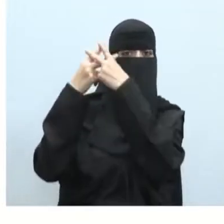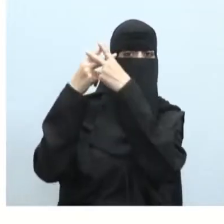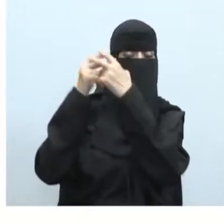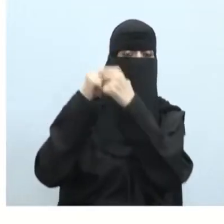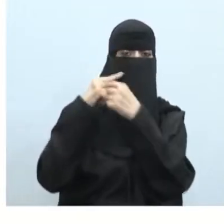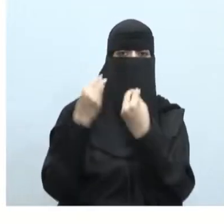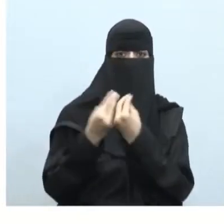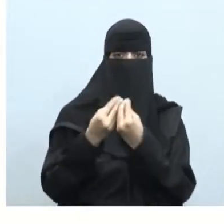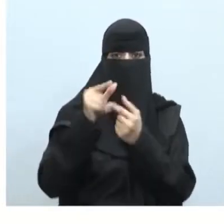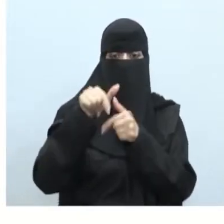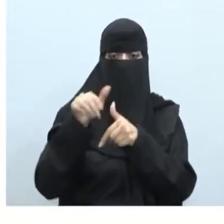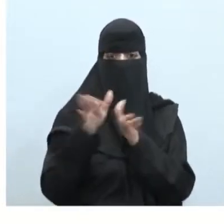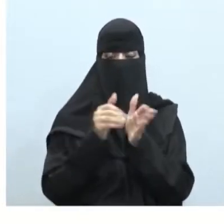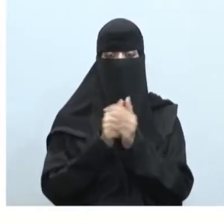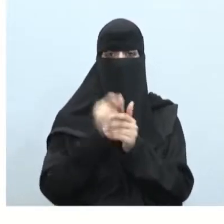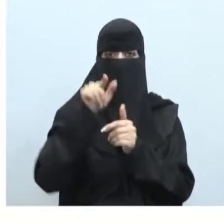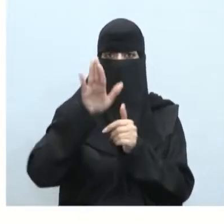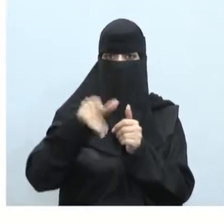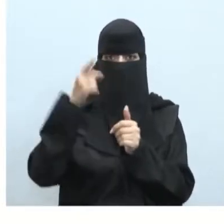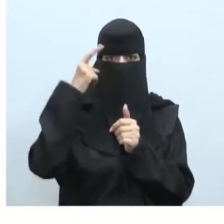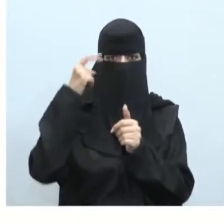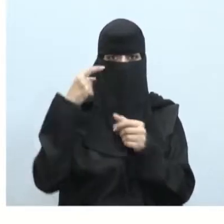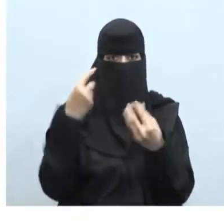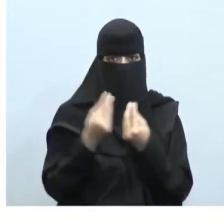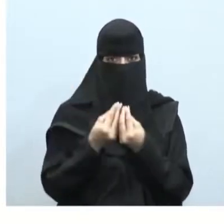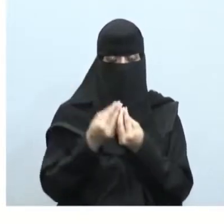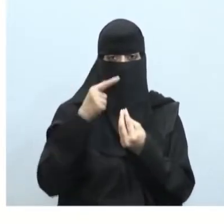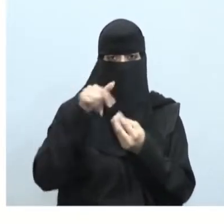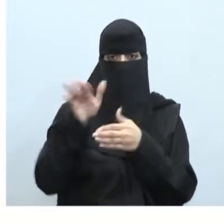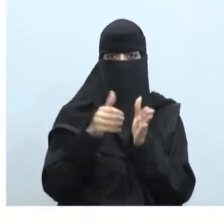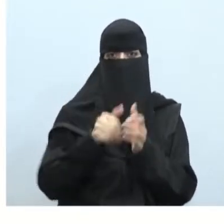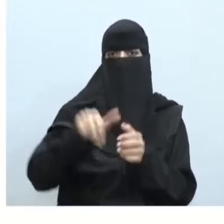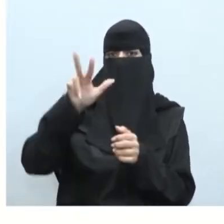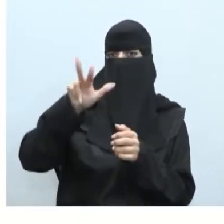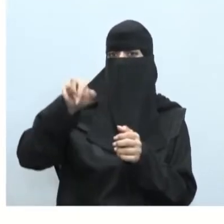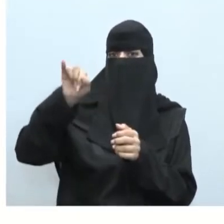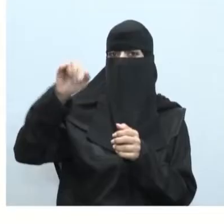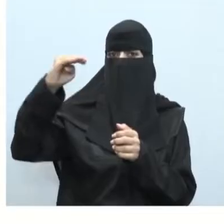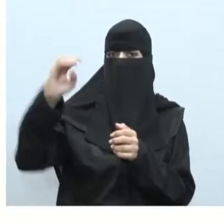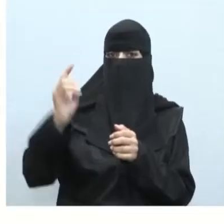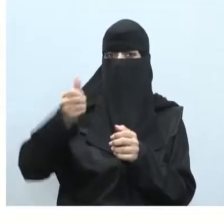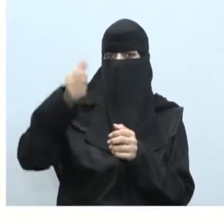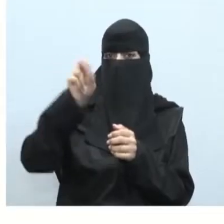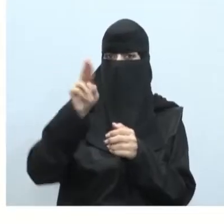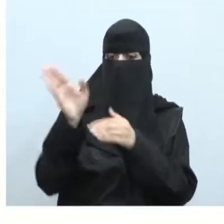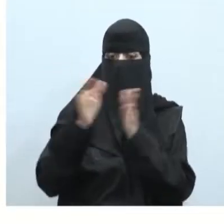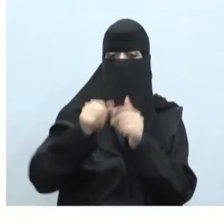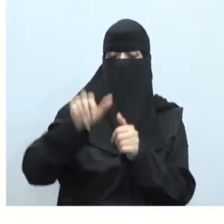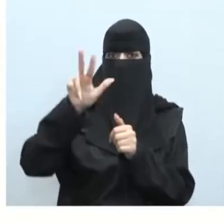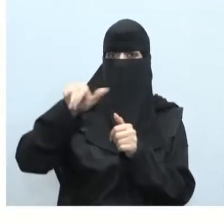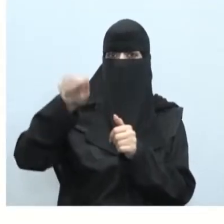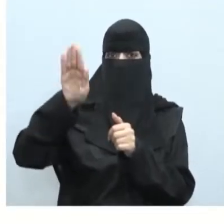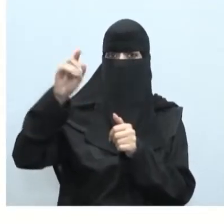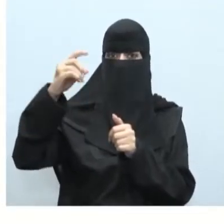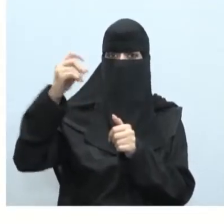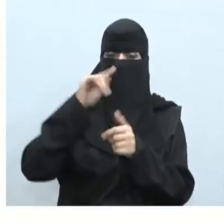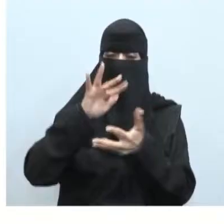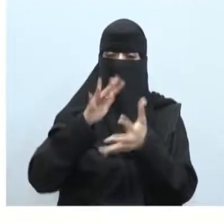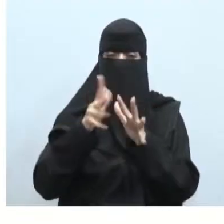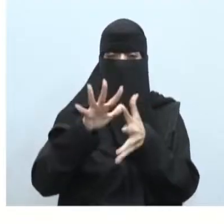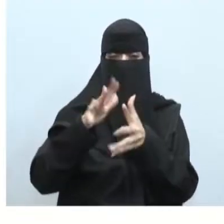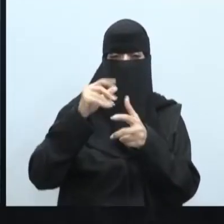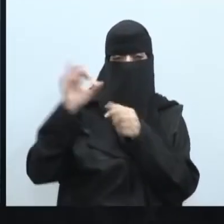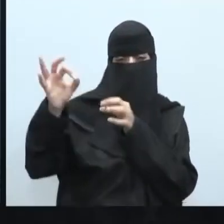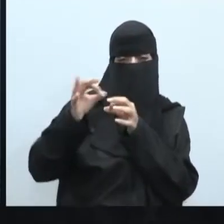أبنائي وبنات الطلاب إذن سوف نتعرف في هذا الدرس على المجرات والسدم وأجرام شبه نجمية